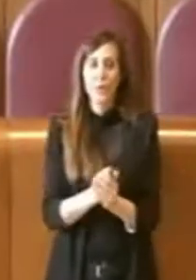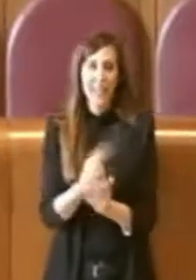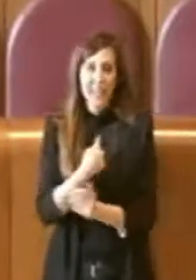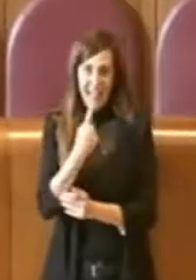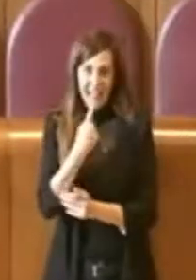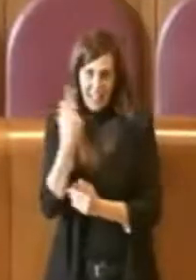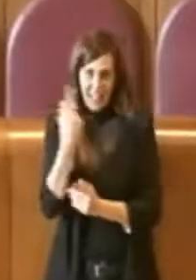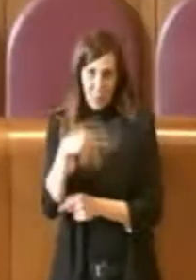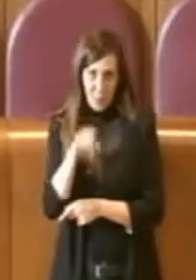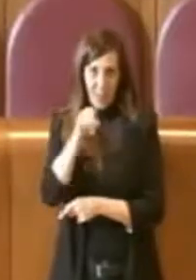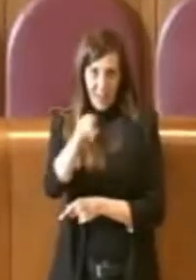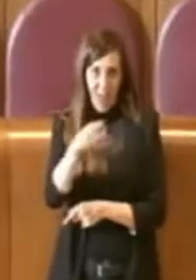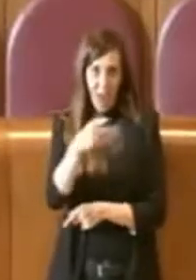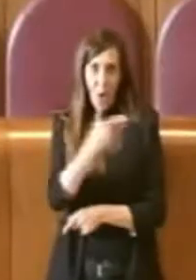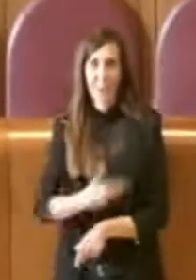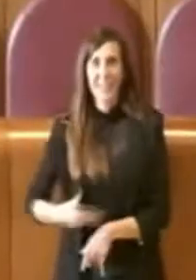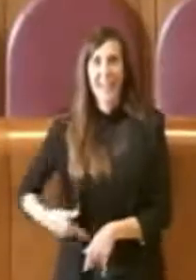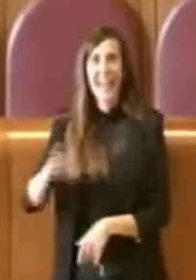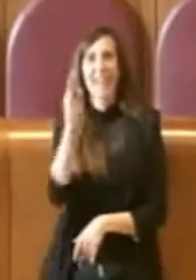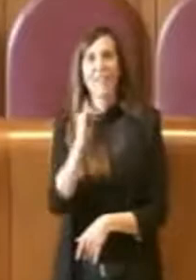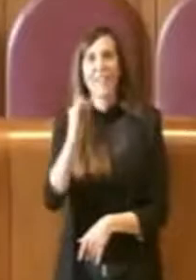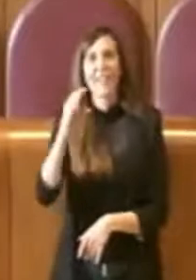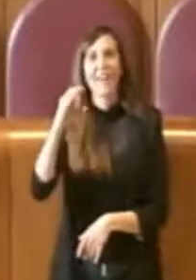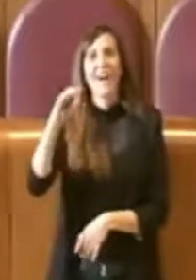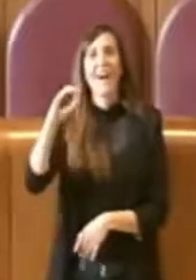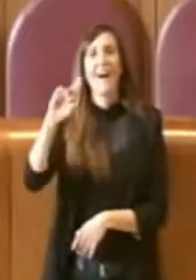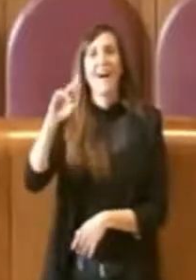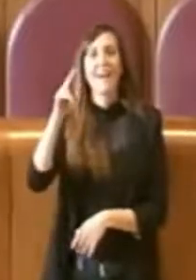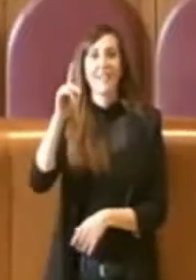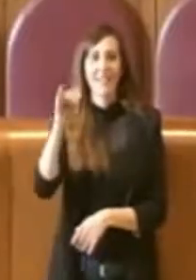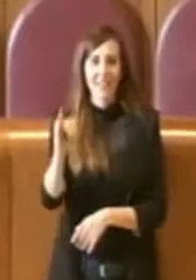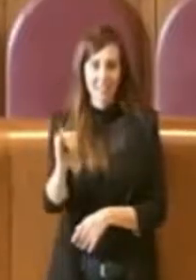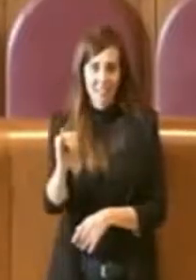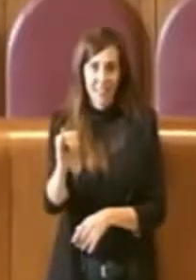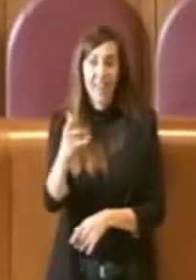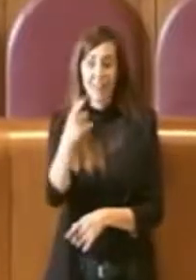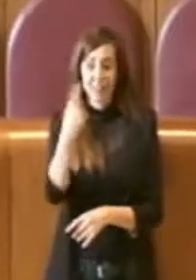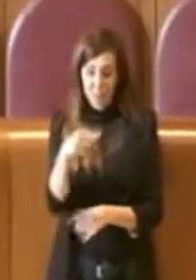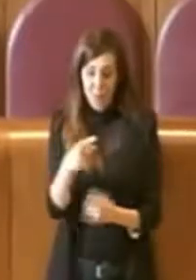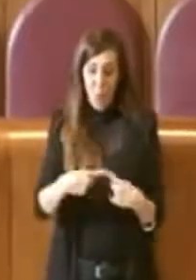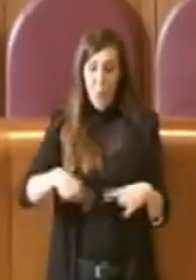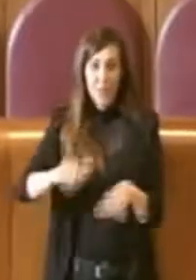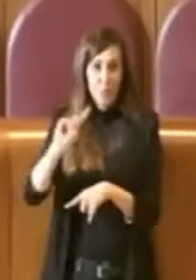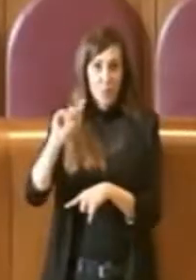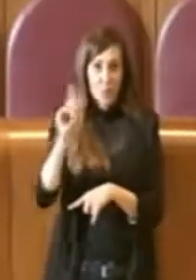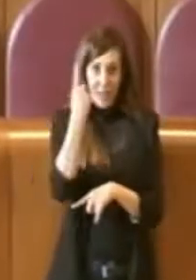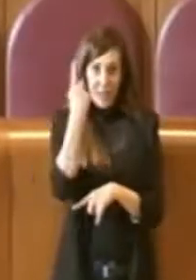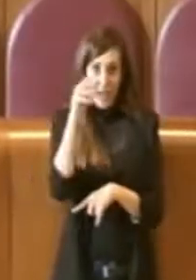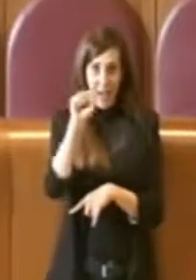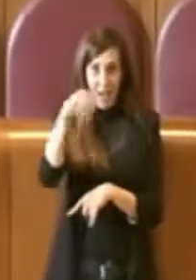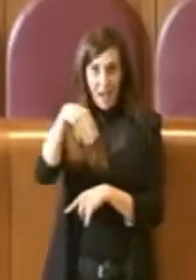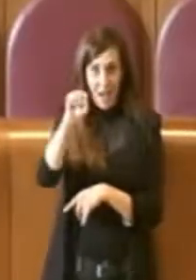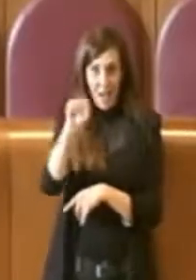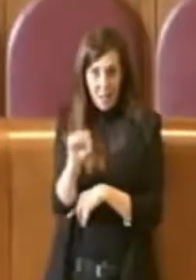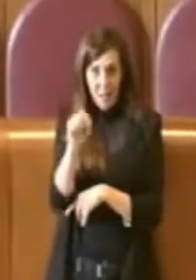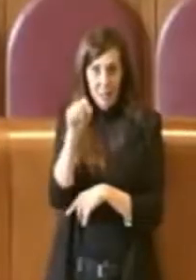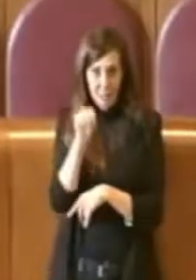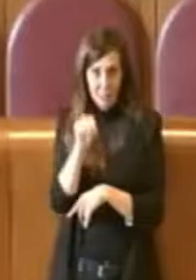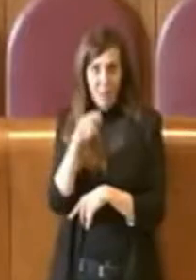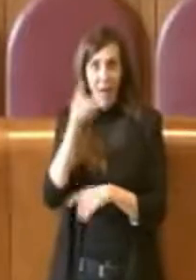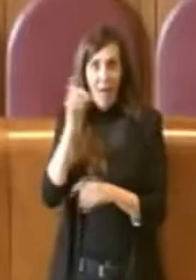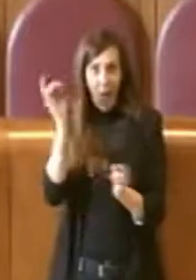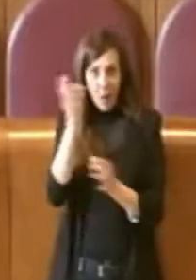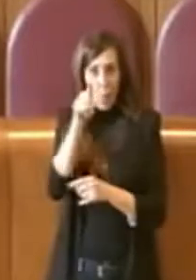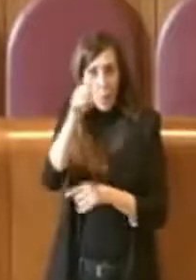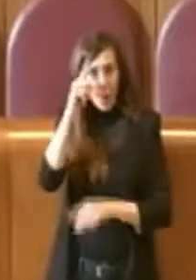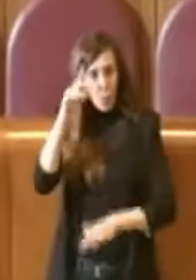consigliera Ficcardi, perché noi abbiamo fatto un consiglio straordinario su Ama e alcuni dubbi che è